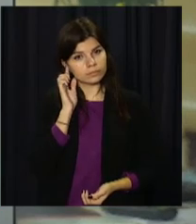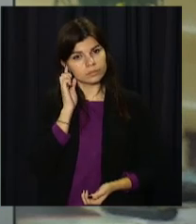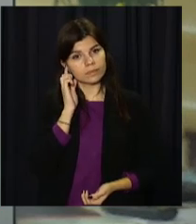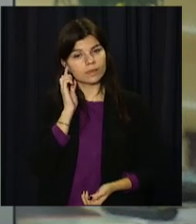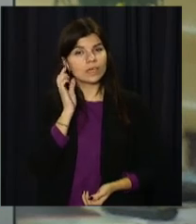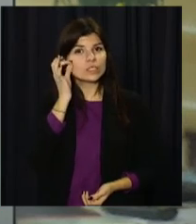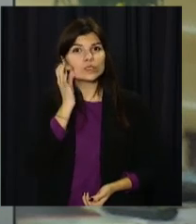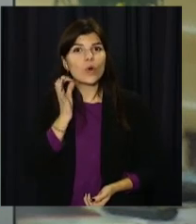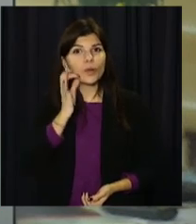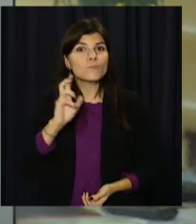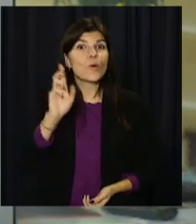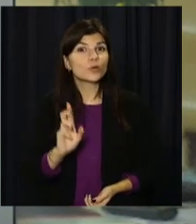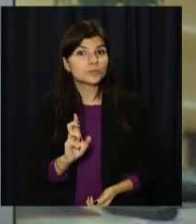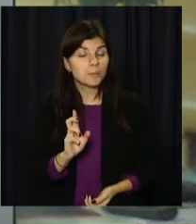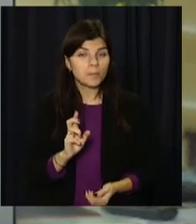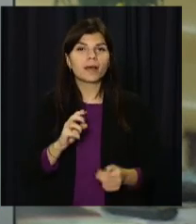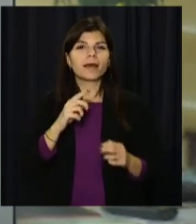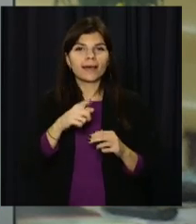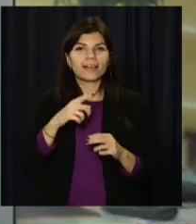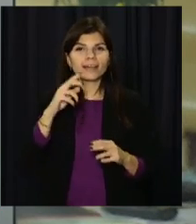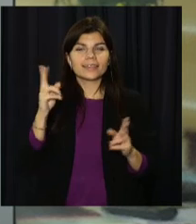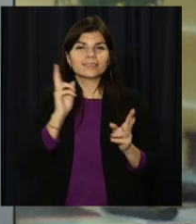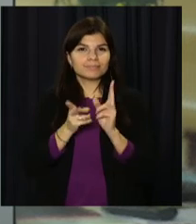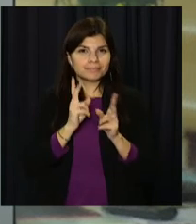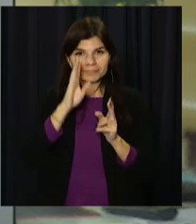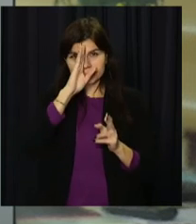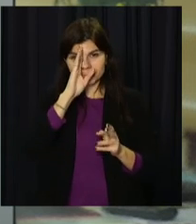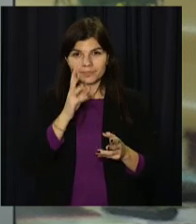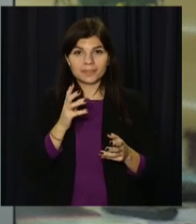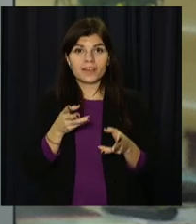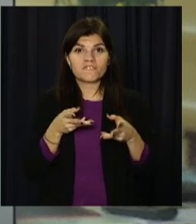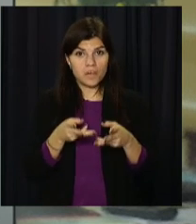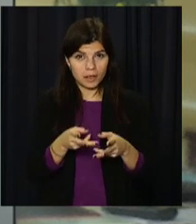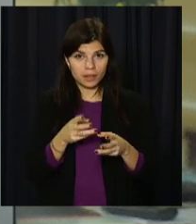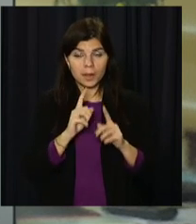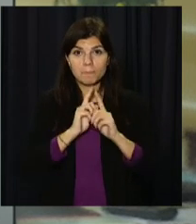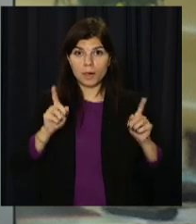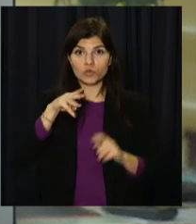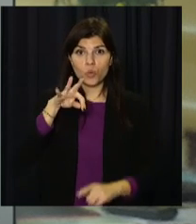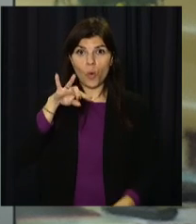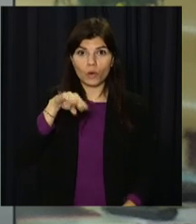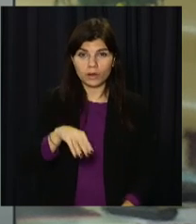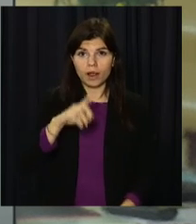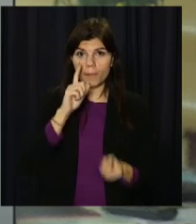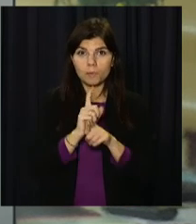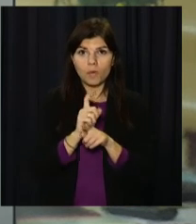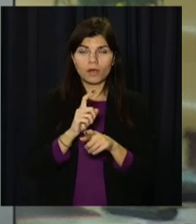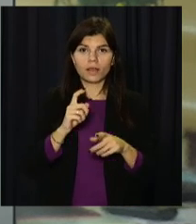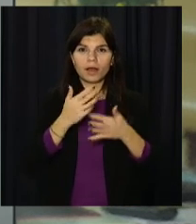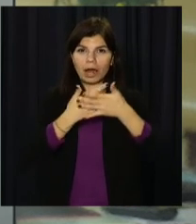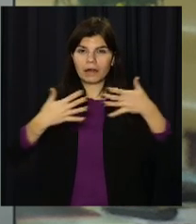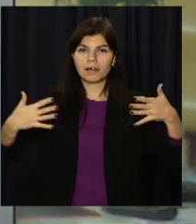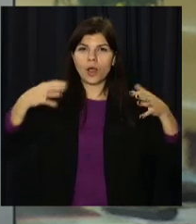Солодкий борщ. Дніпровський кондитер Дмитро Никифоренко випікає надзвичайні торти. У вигляді органа,